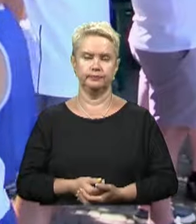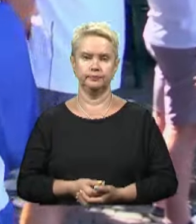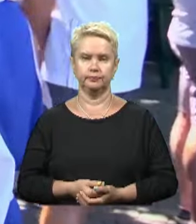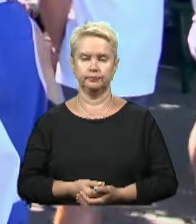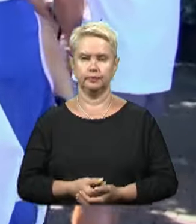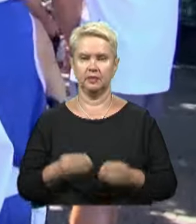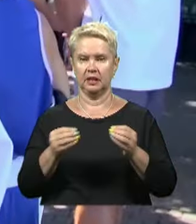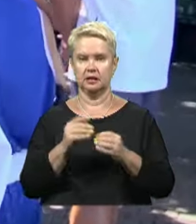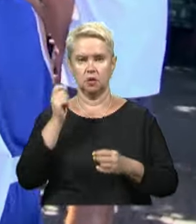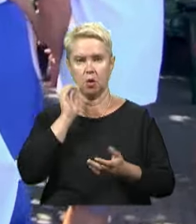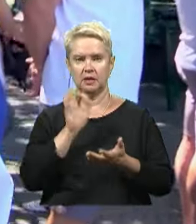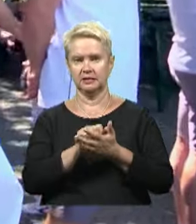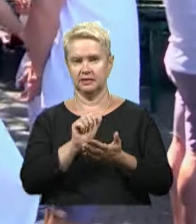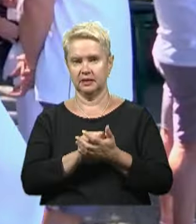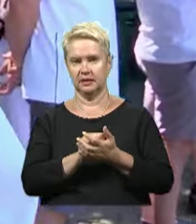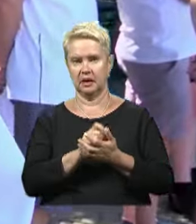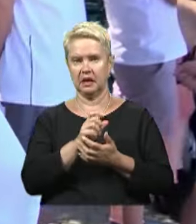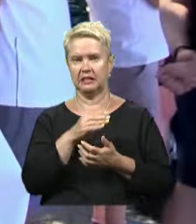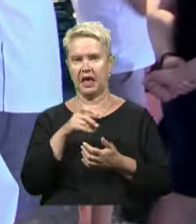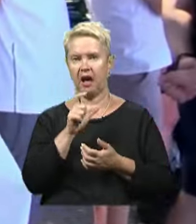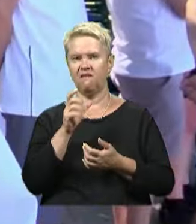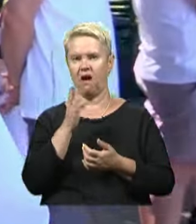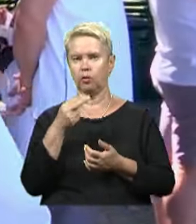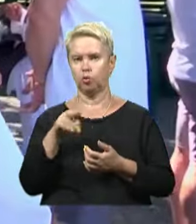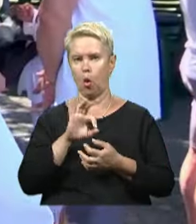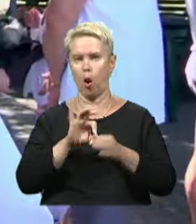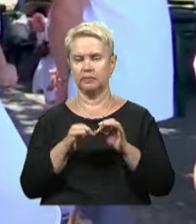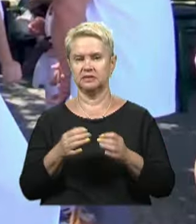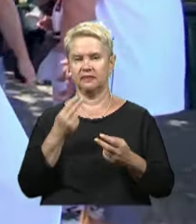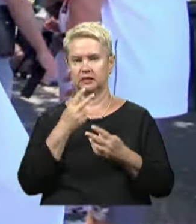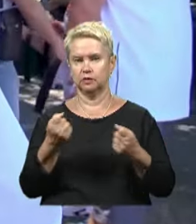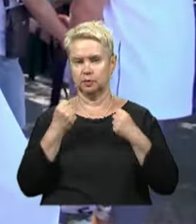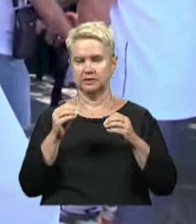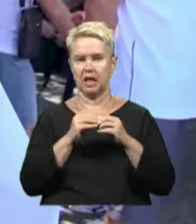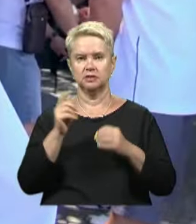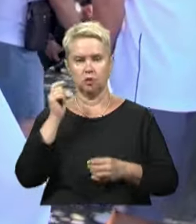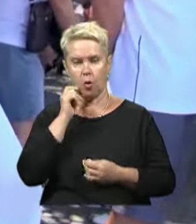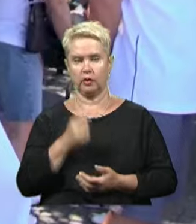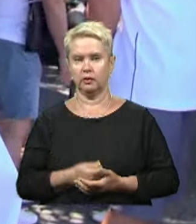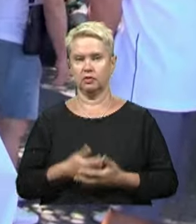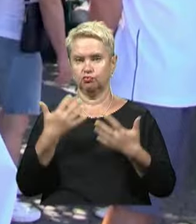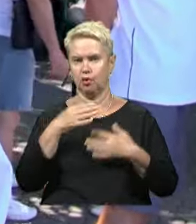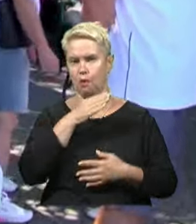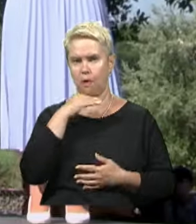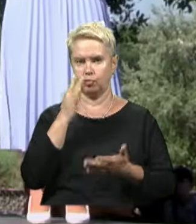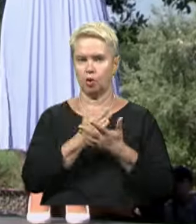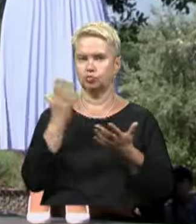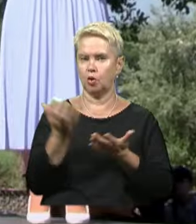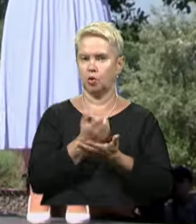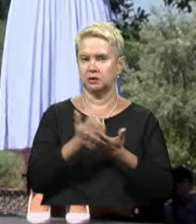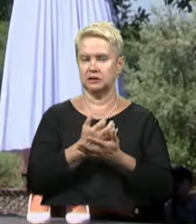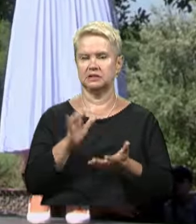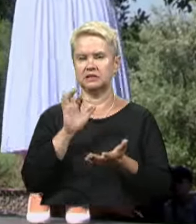Десять років займаюся тхеквандо, олімпійським видом спорту. За десять років вже багато є досягнень.